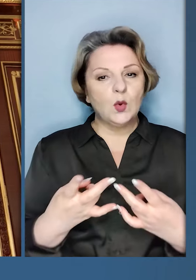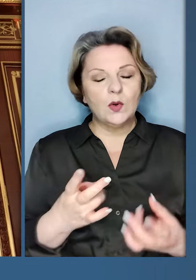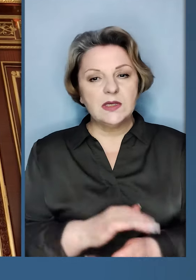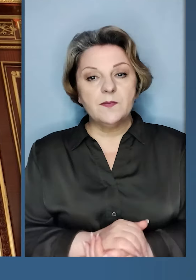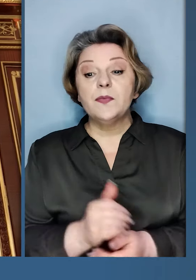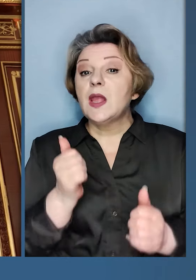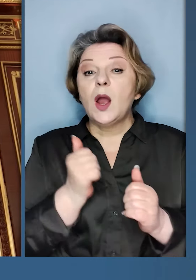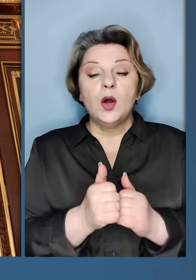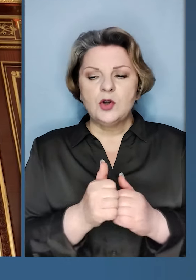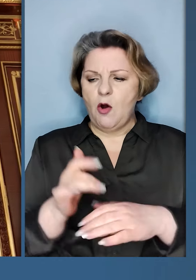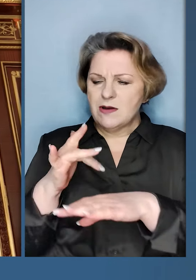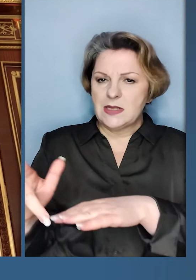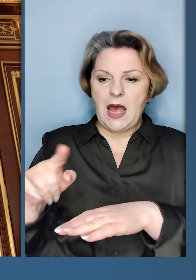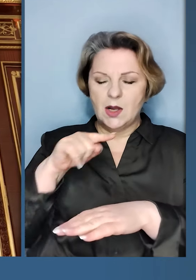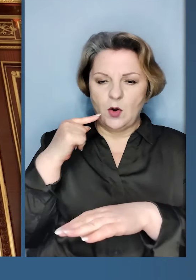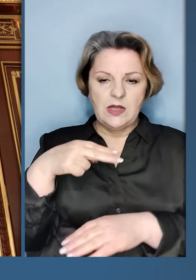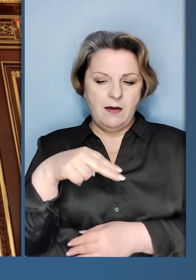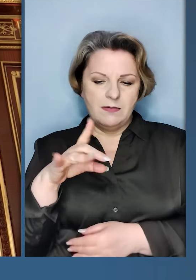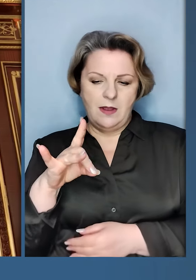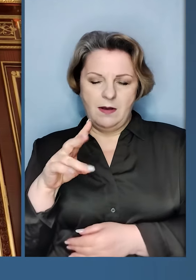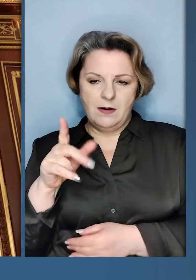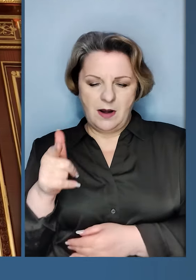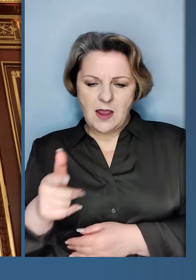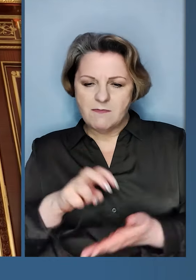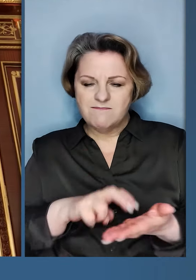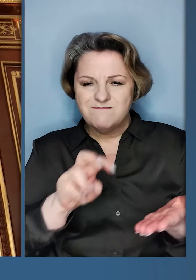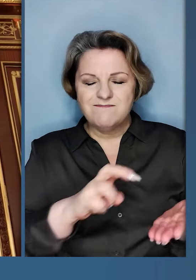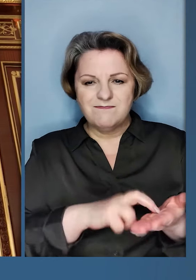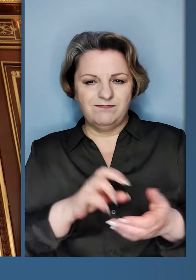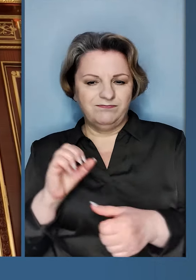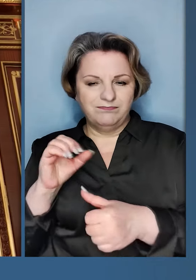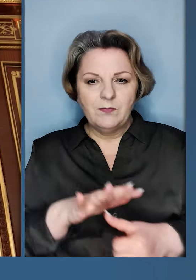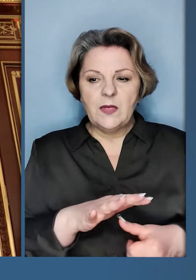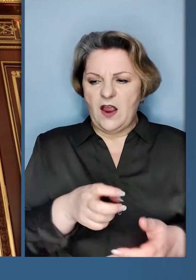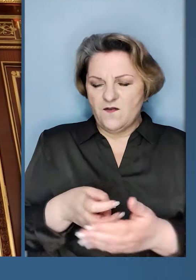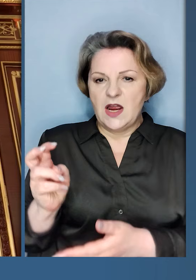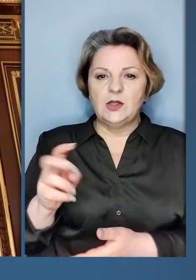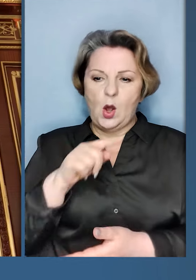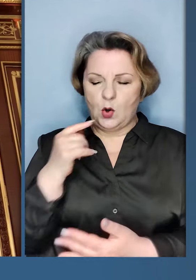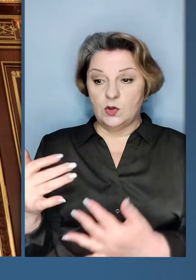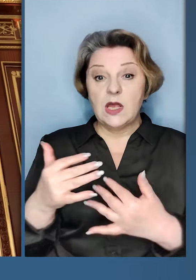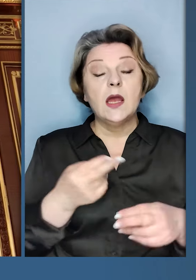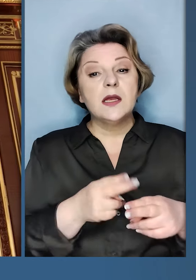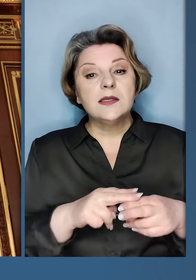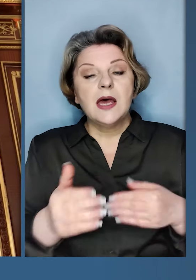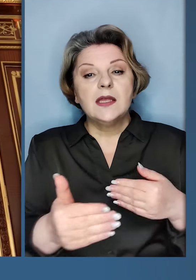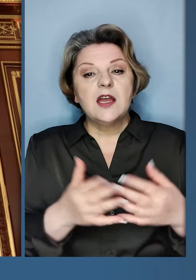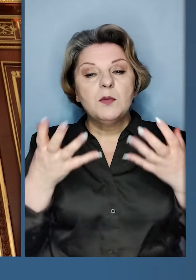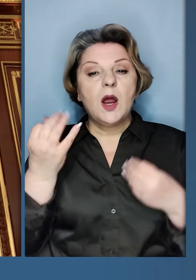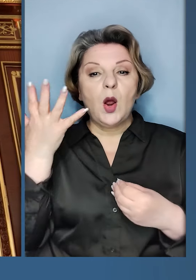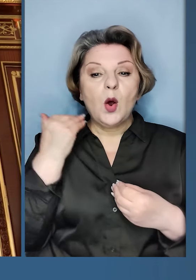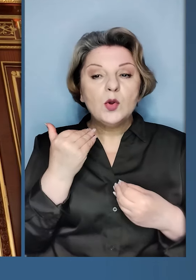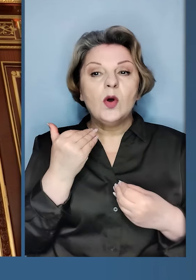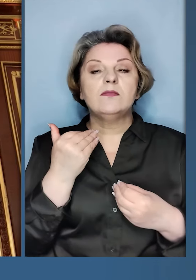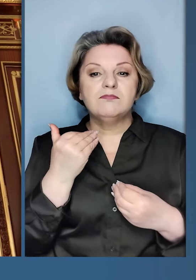терористів. Кожна знищена російська ДРГ, кожен відбитий російський штурм – це наближення того дня,